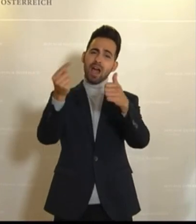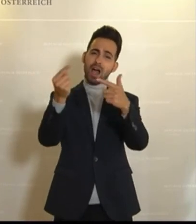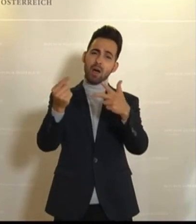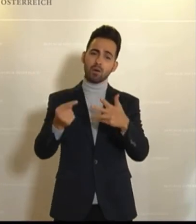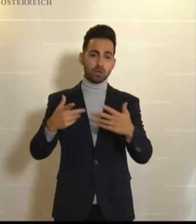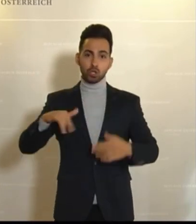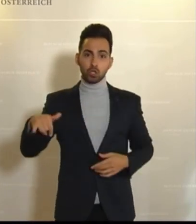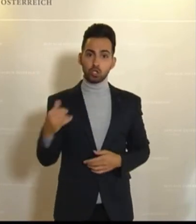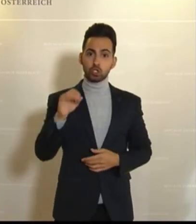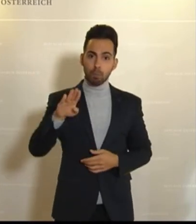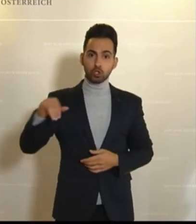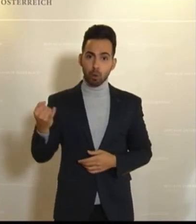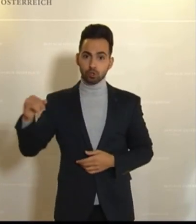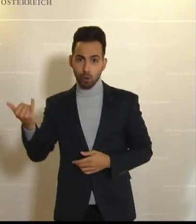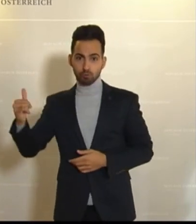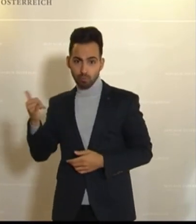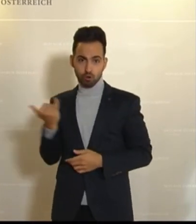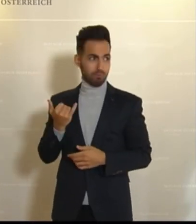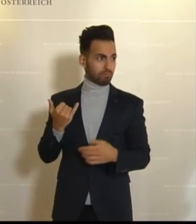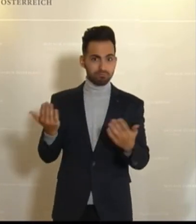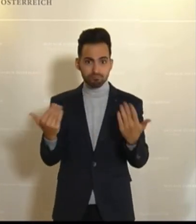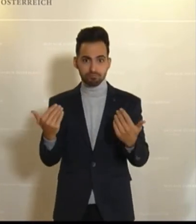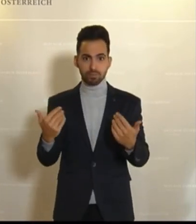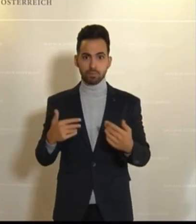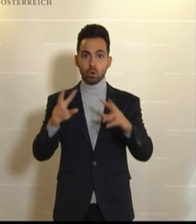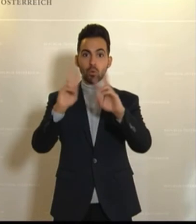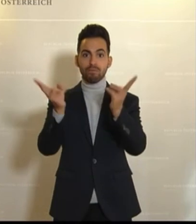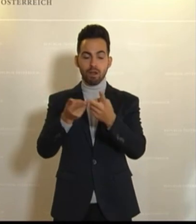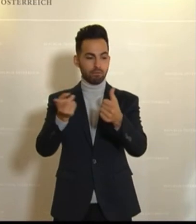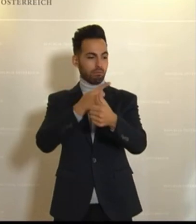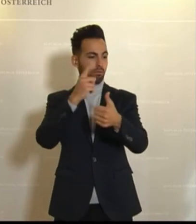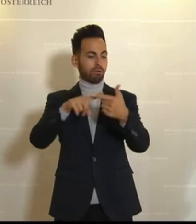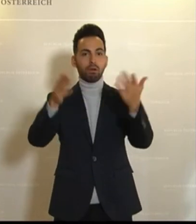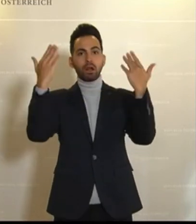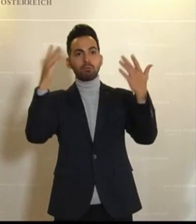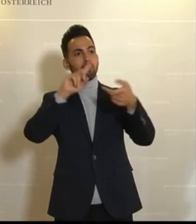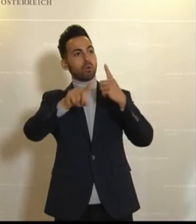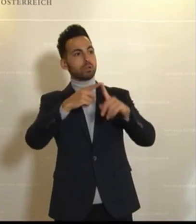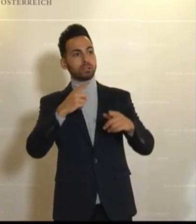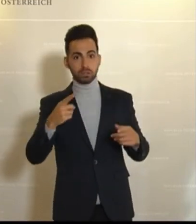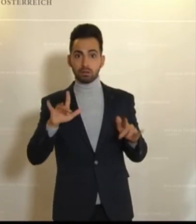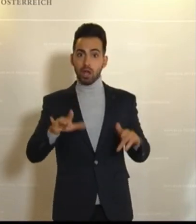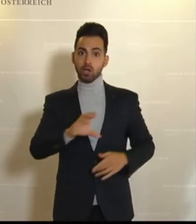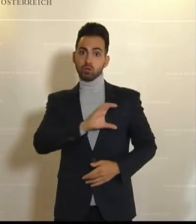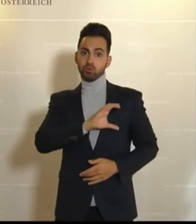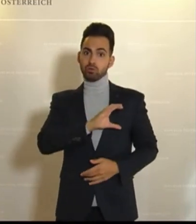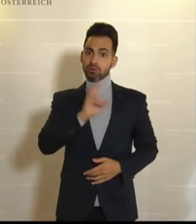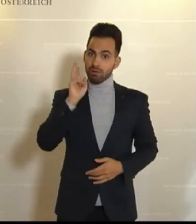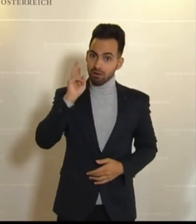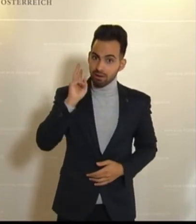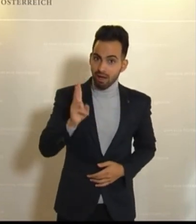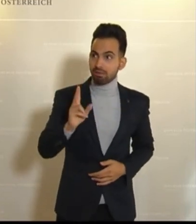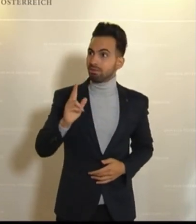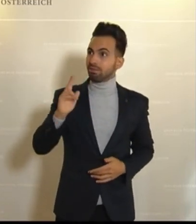Jobs, Jobs, Jobs. Und wenn wir über die Umwelt und Klimapolitik sprechen, dann gibt es eine unglaubliche Chance, wenn wir tatsächlich einen